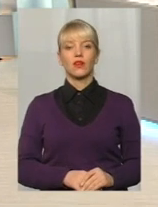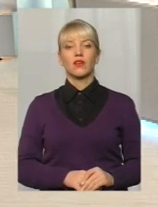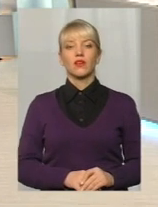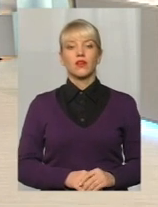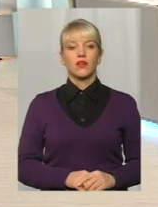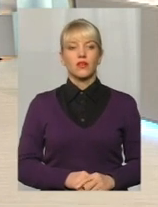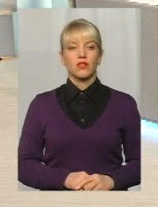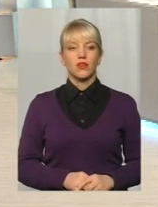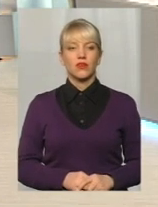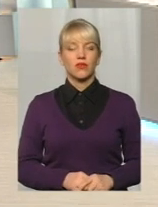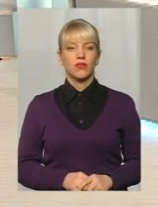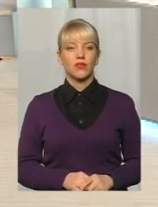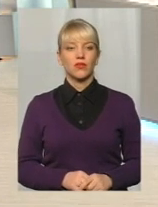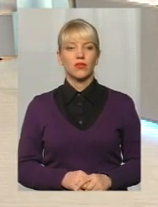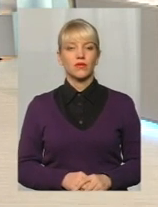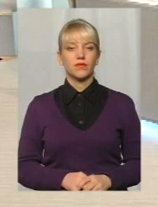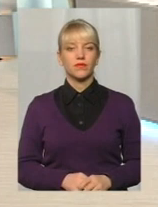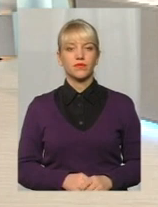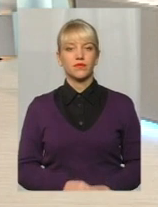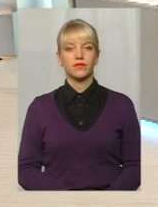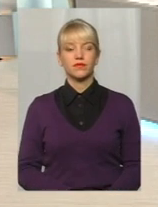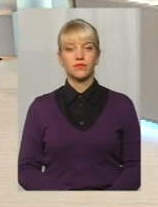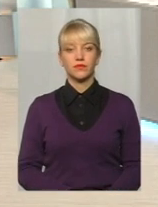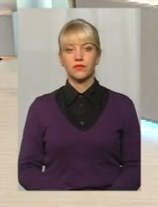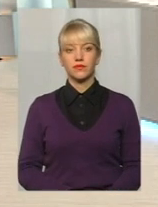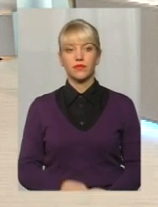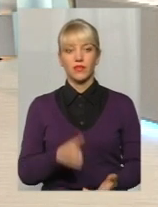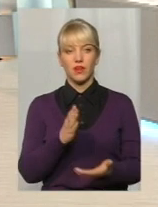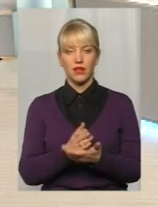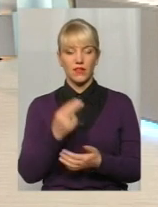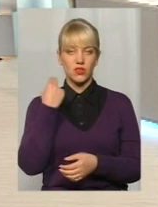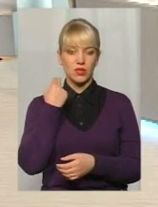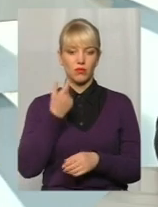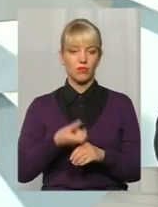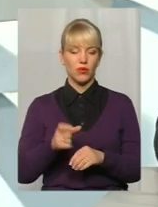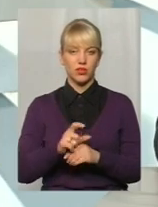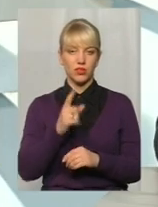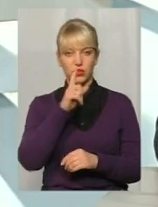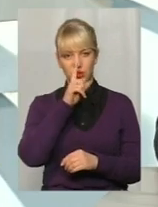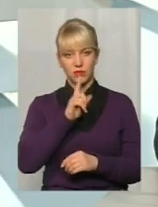наявності заборгованості понад 6 місяців,